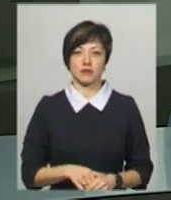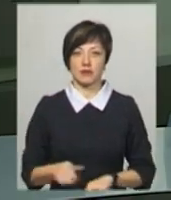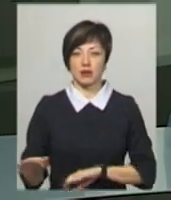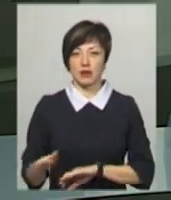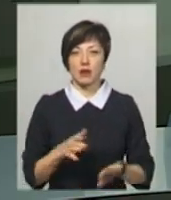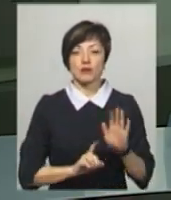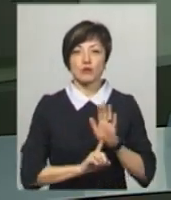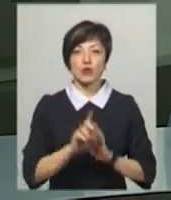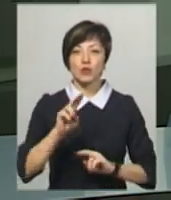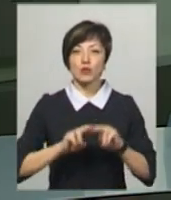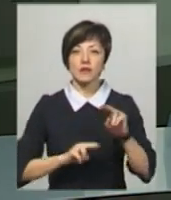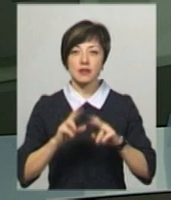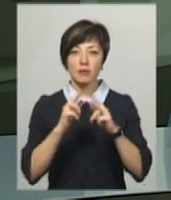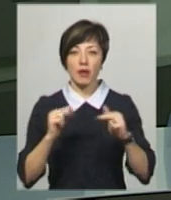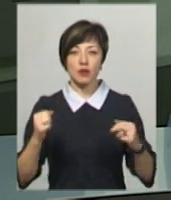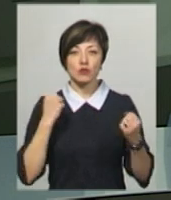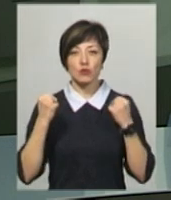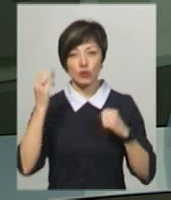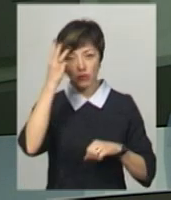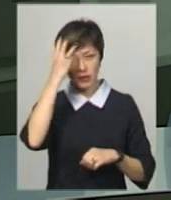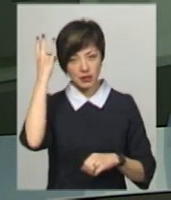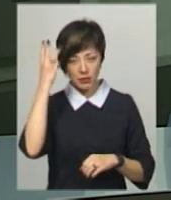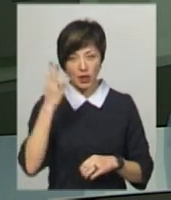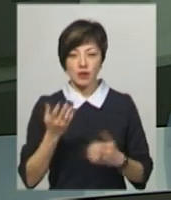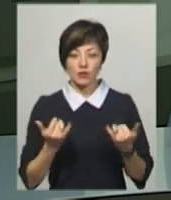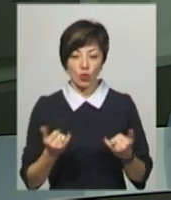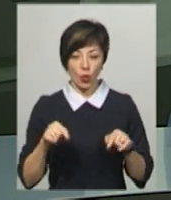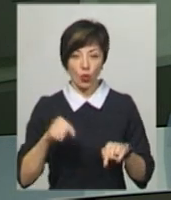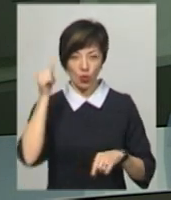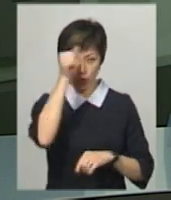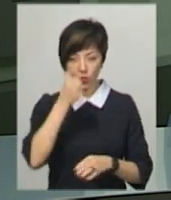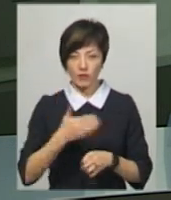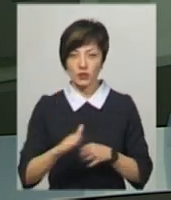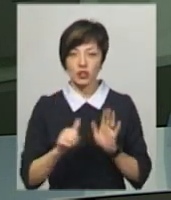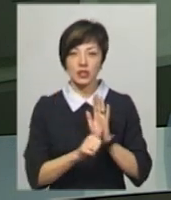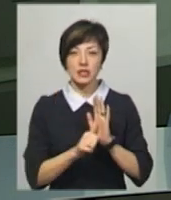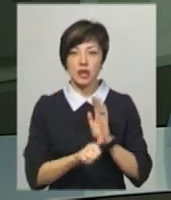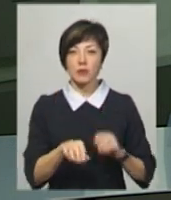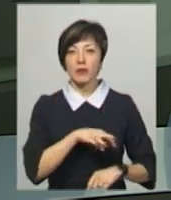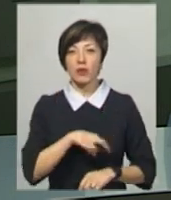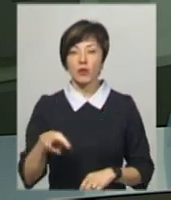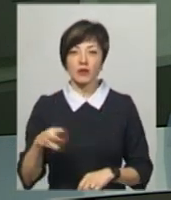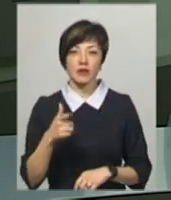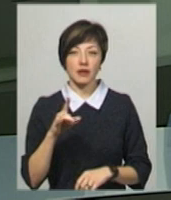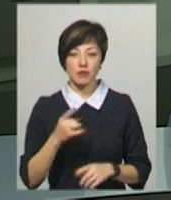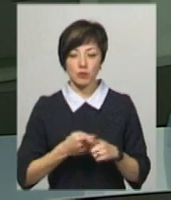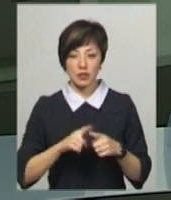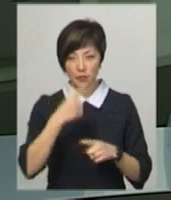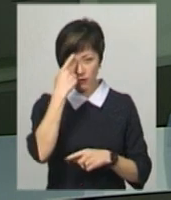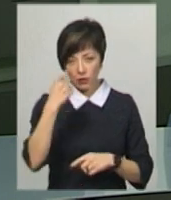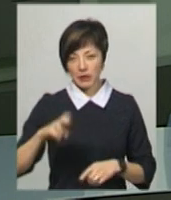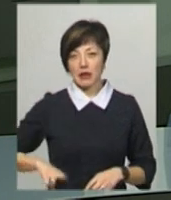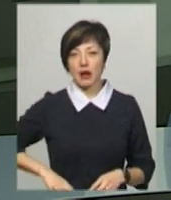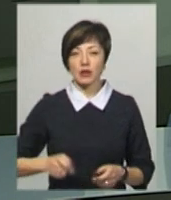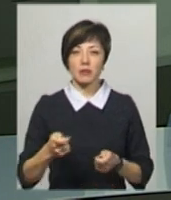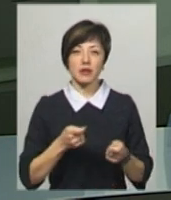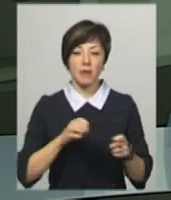Розпочалося будівництво палацу спорту у Хмельницькому, на яке вже цього року виділили майже 60 мільйонів гривень. Про це повідомив директор